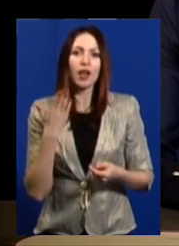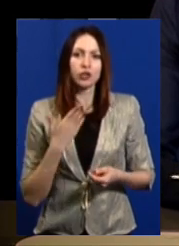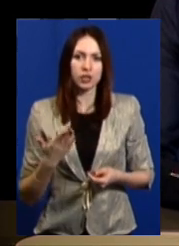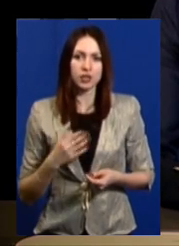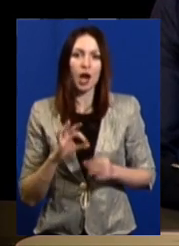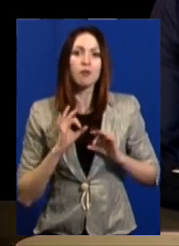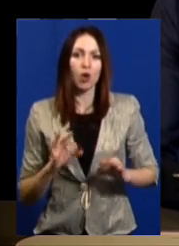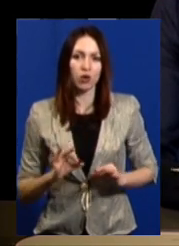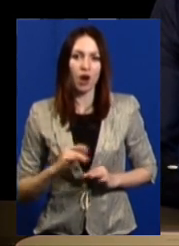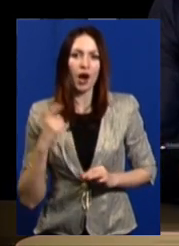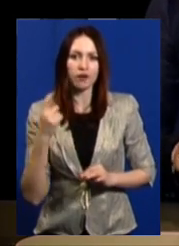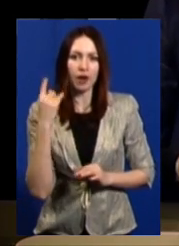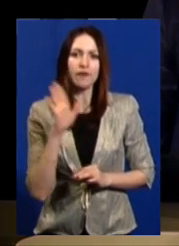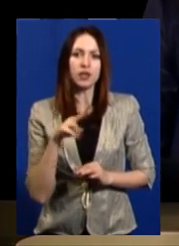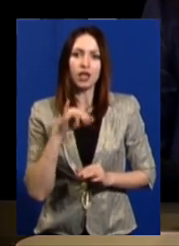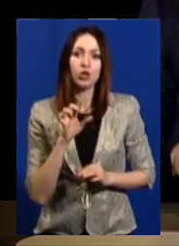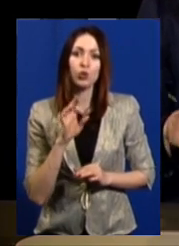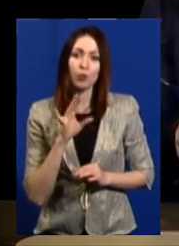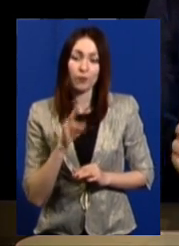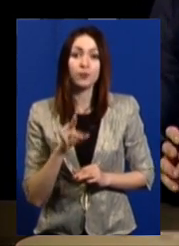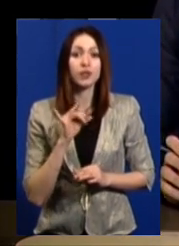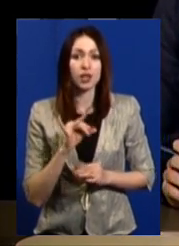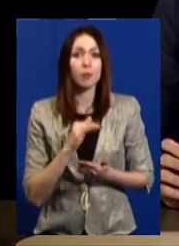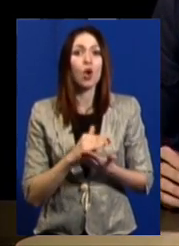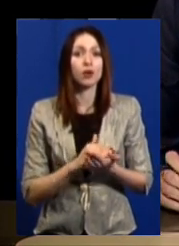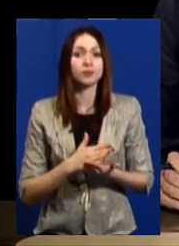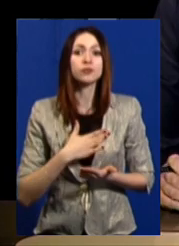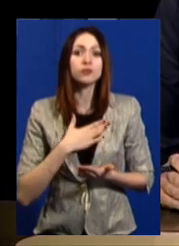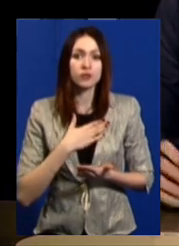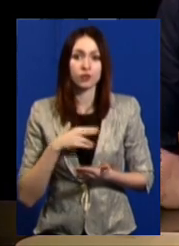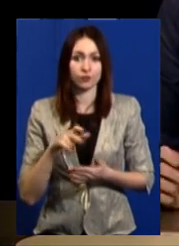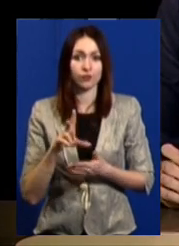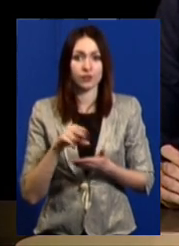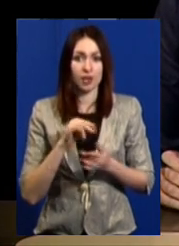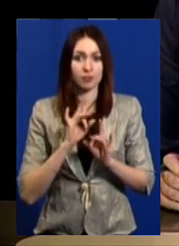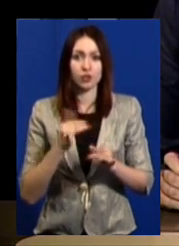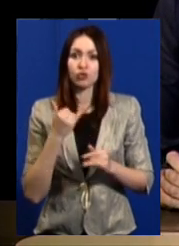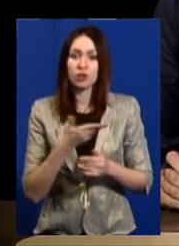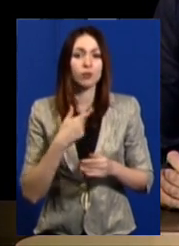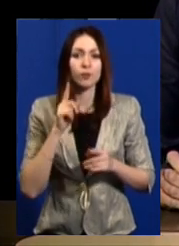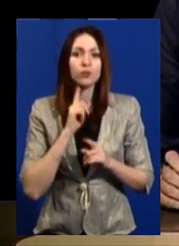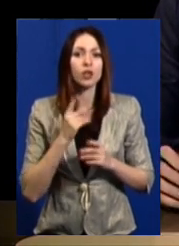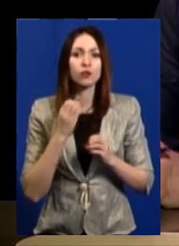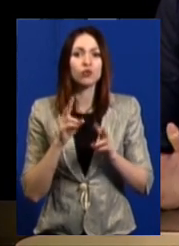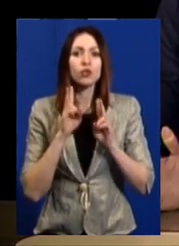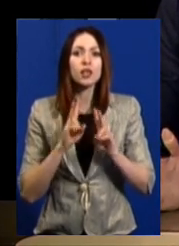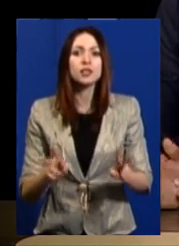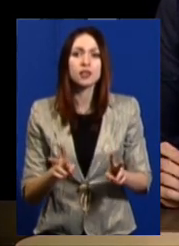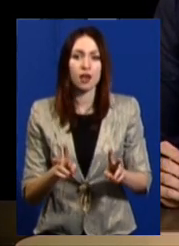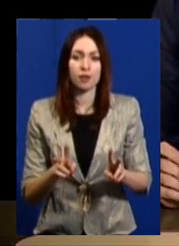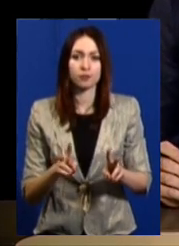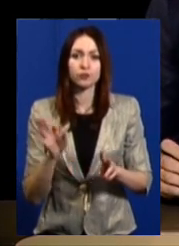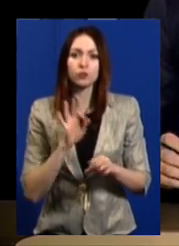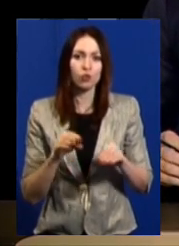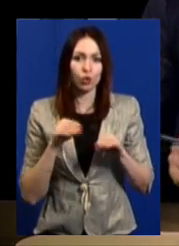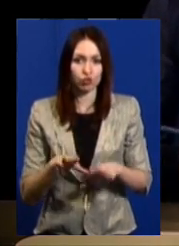прокурора Харківської області Віта Добовік. І програма наша виходить у записи, тому зараз ми не знаємо про